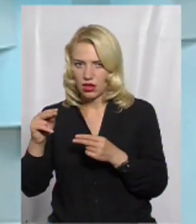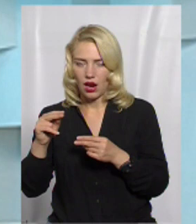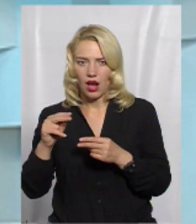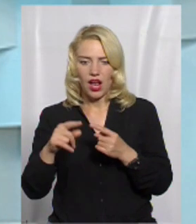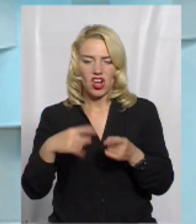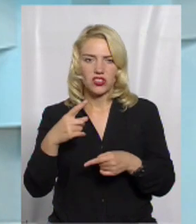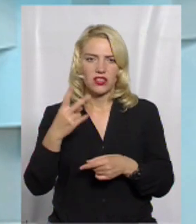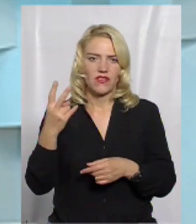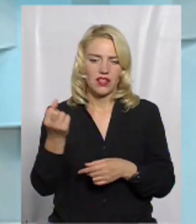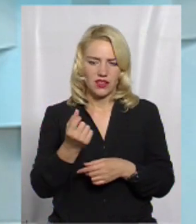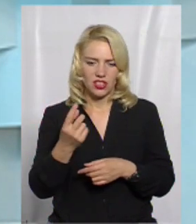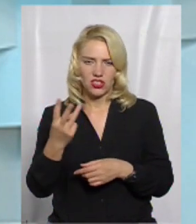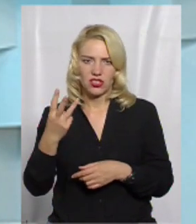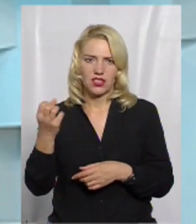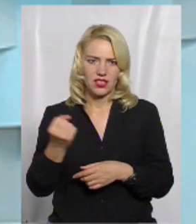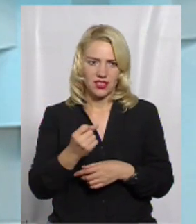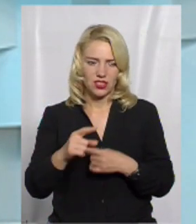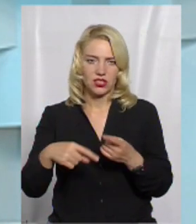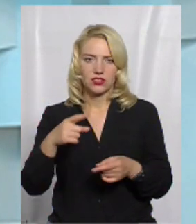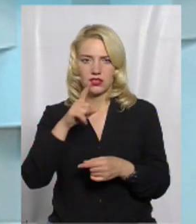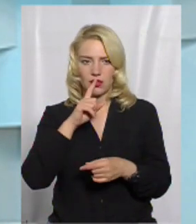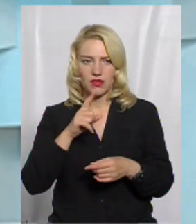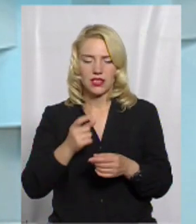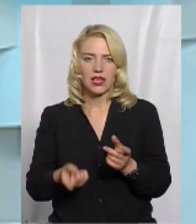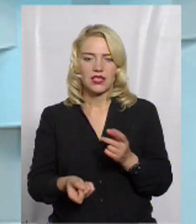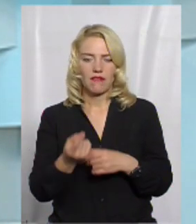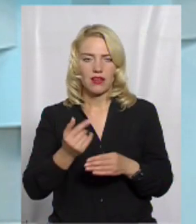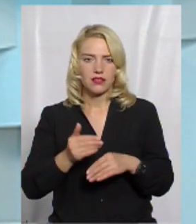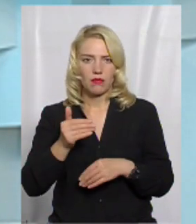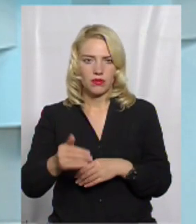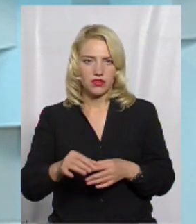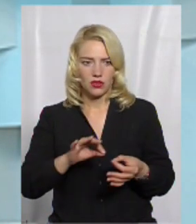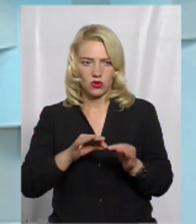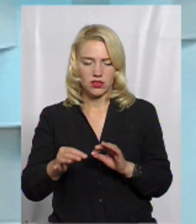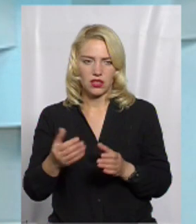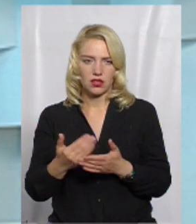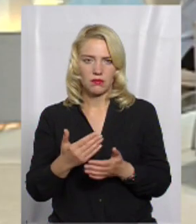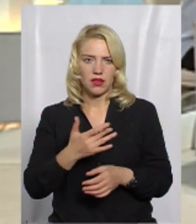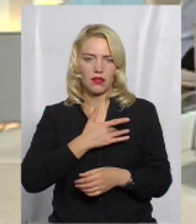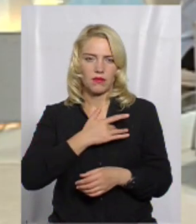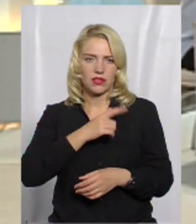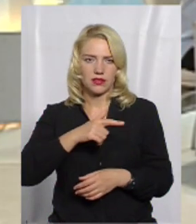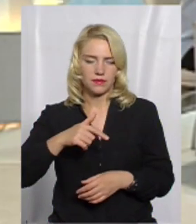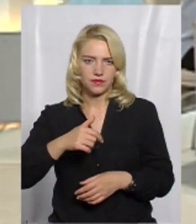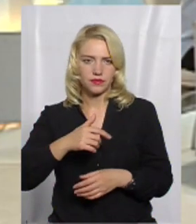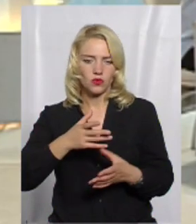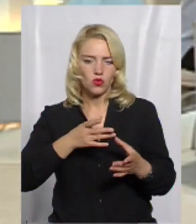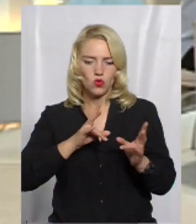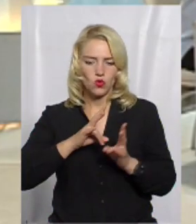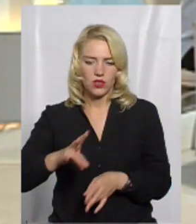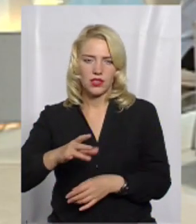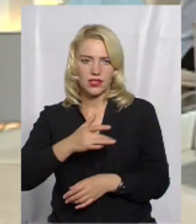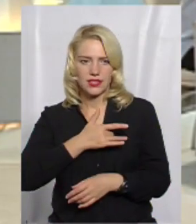два-три тижні, іноді через місяць, є пізні ускладнення виглядів міокардитів, ураження серця,